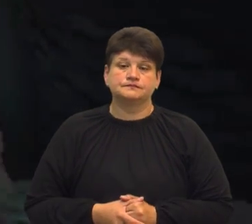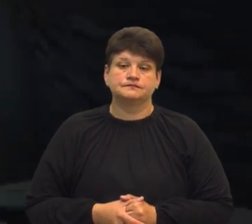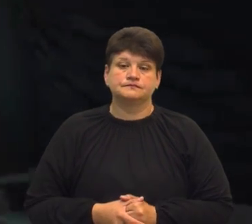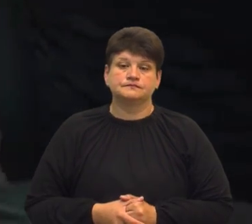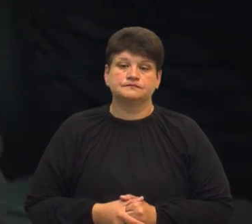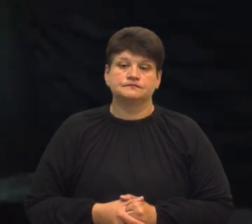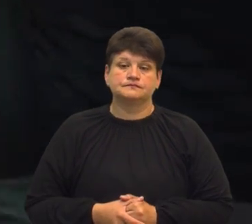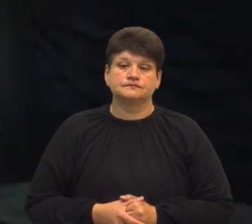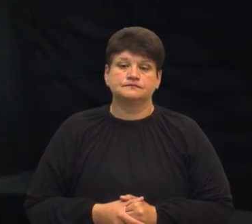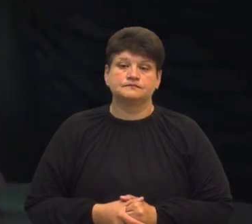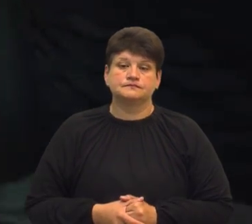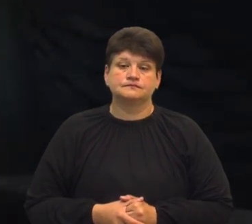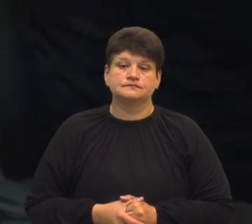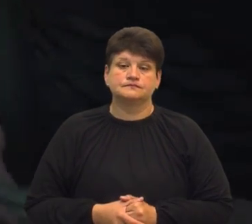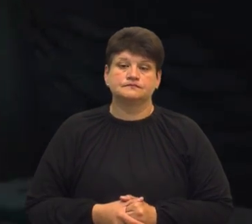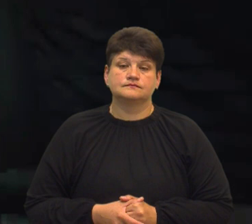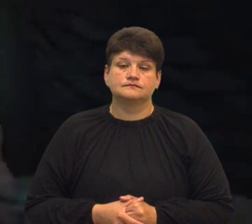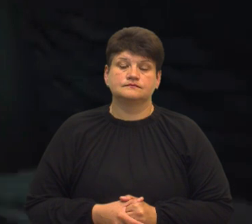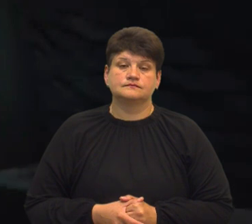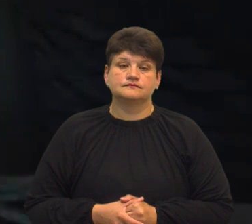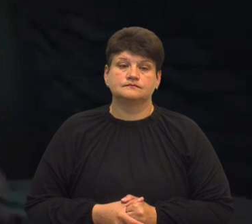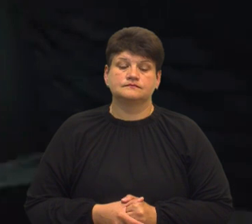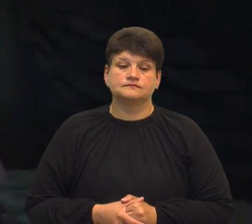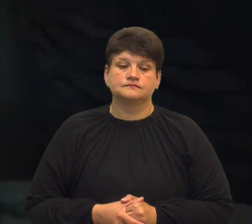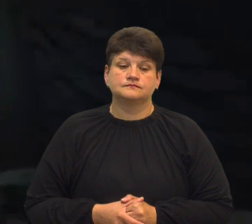Ввечері, ввечері. У нас чотири.